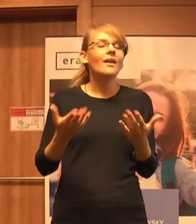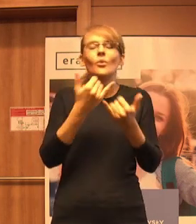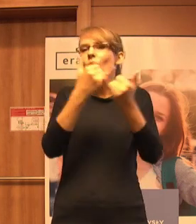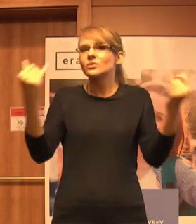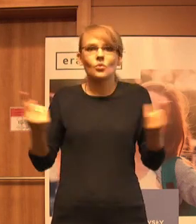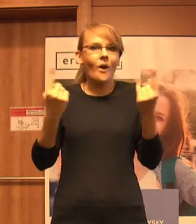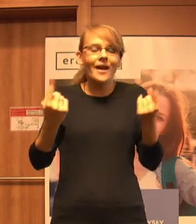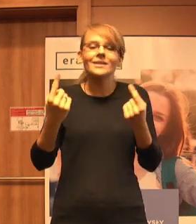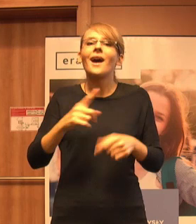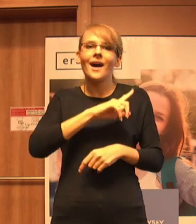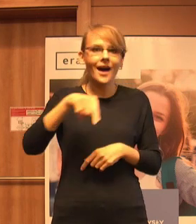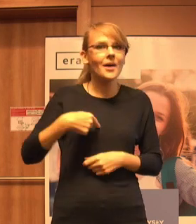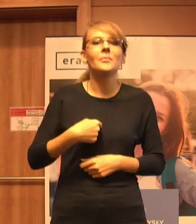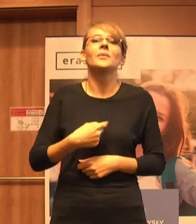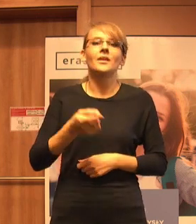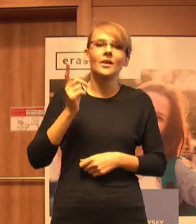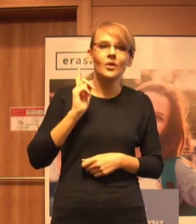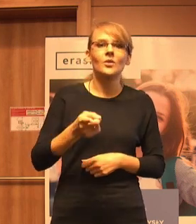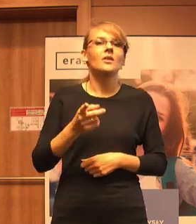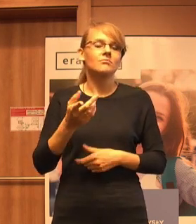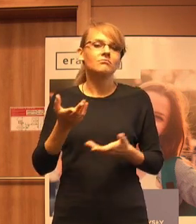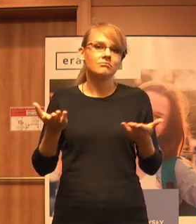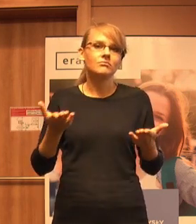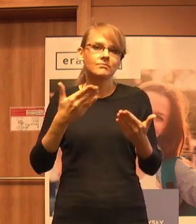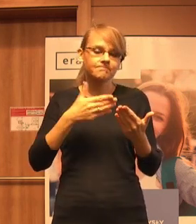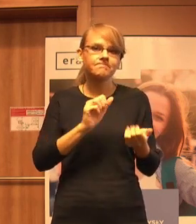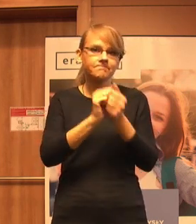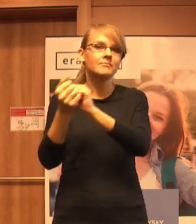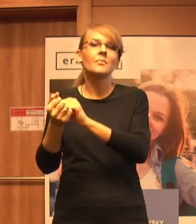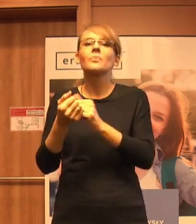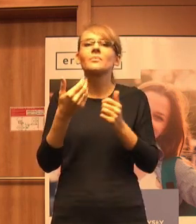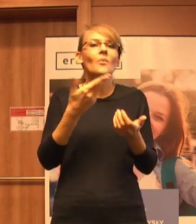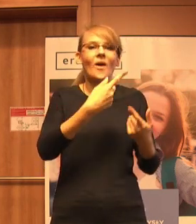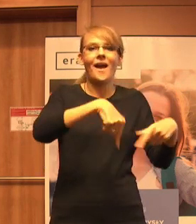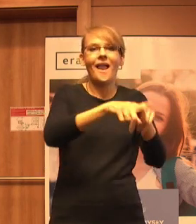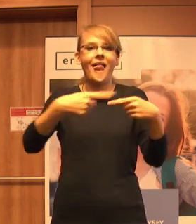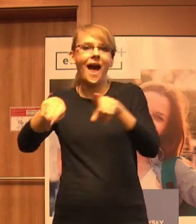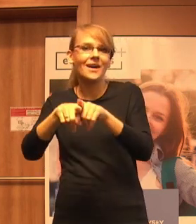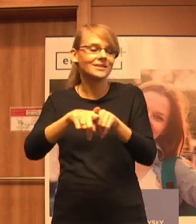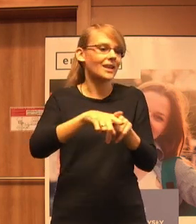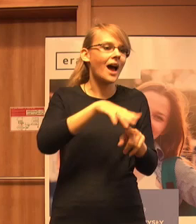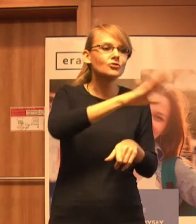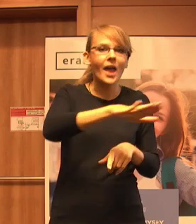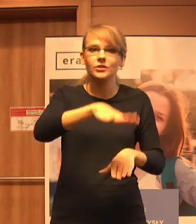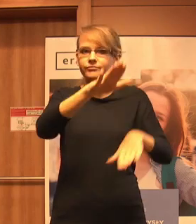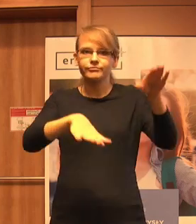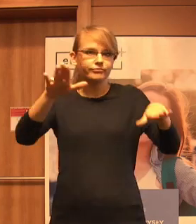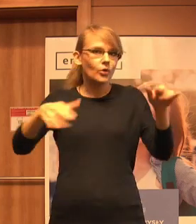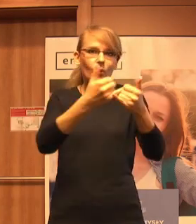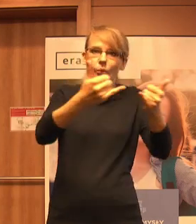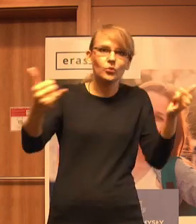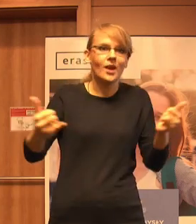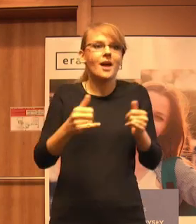będziemy mieli bardzo zróżnicowane zespoły klasowe i będziemy musieli z tym sobie poradzić.